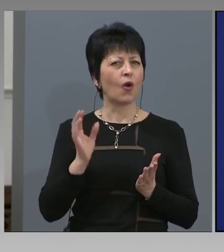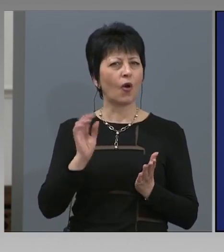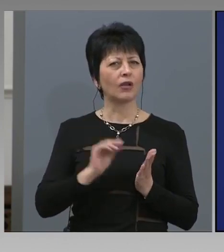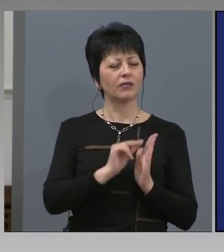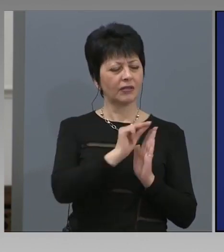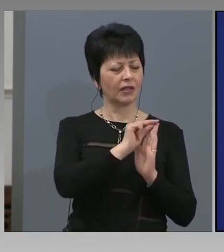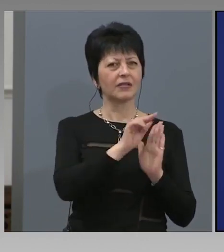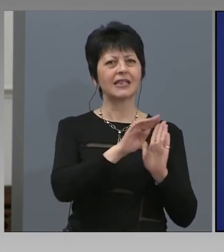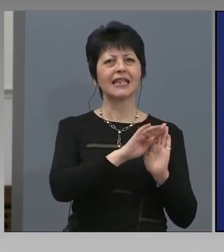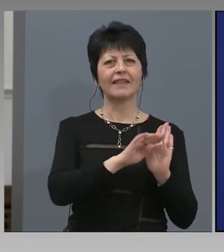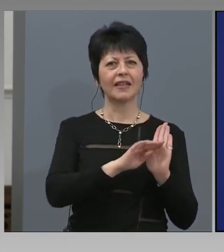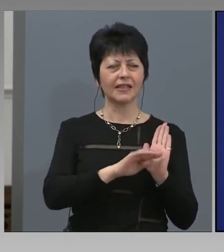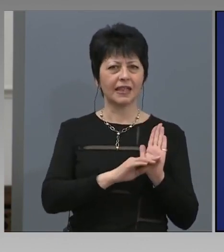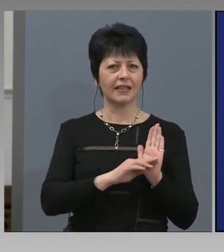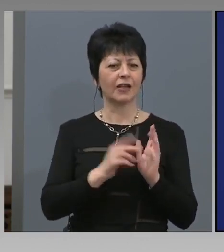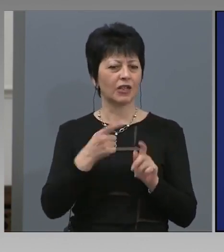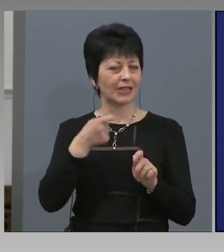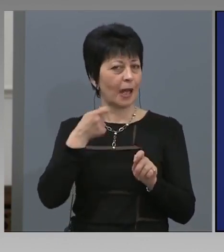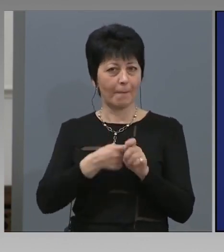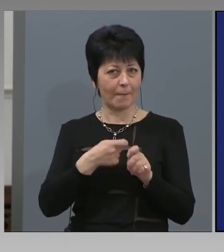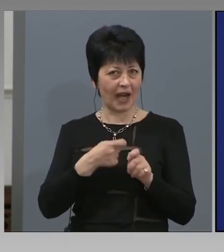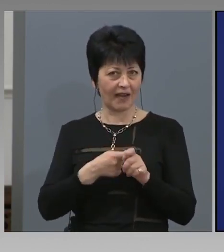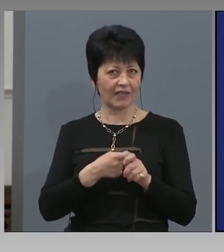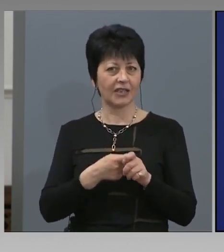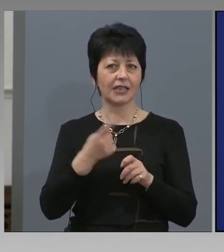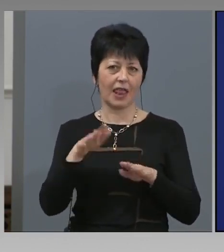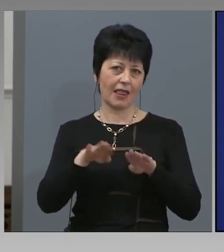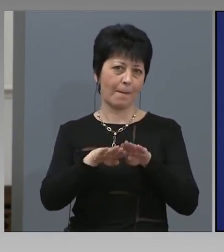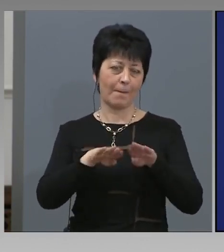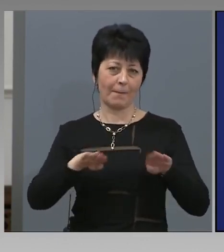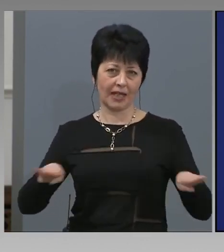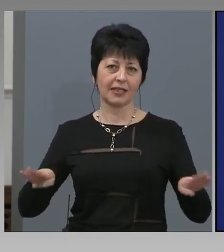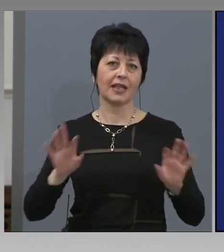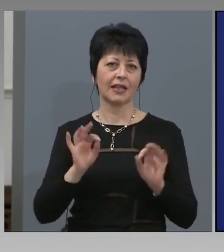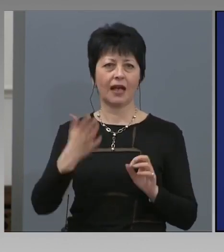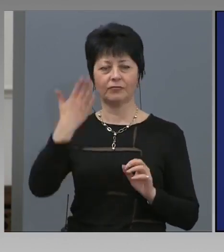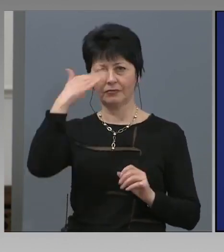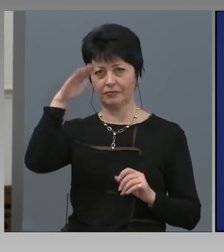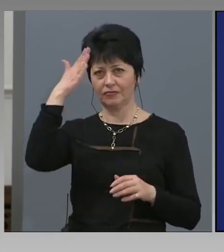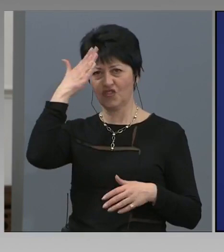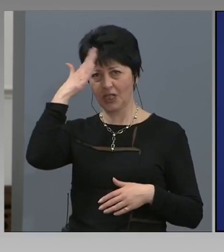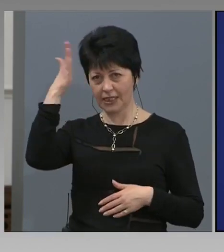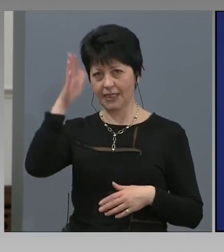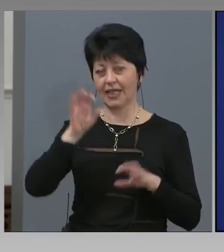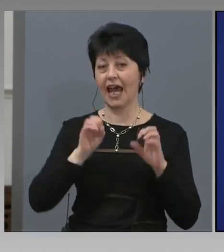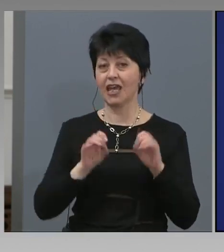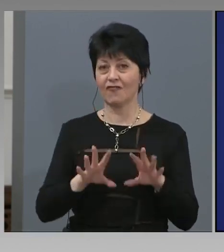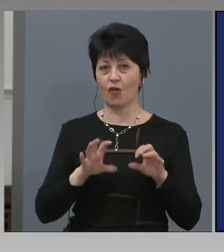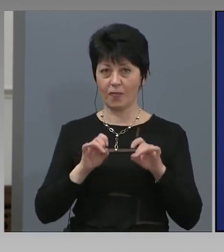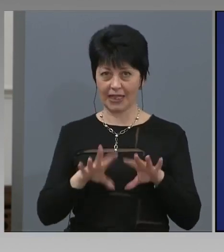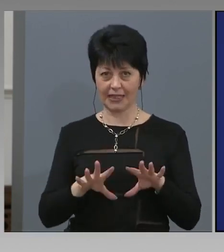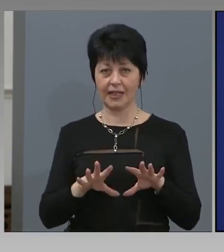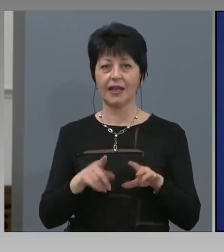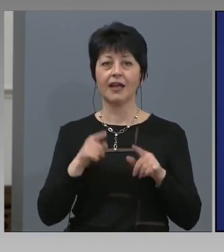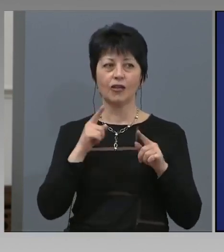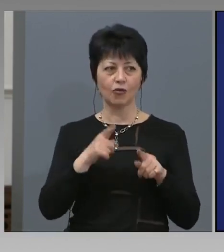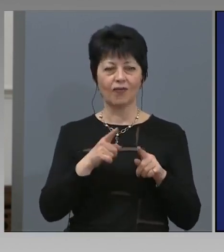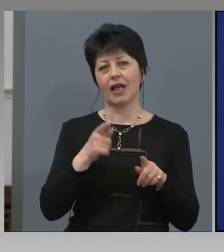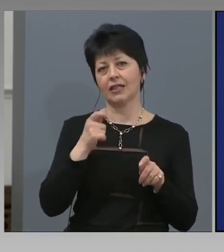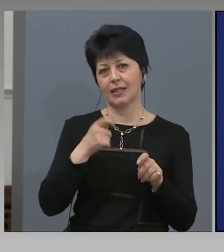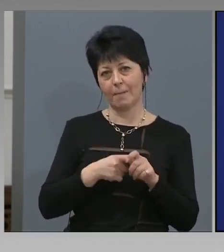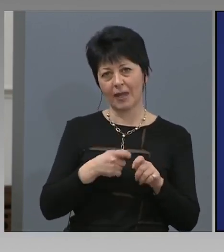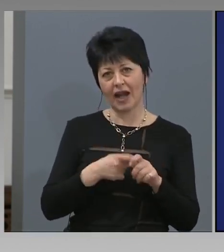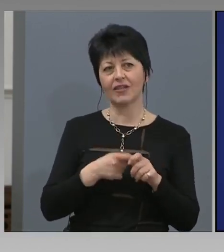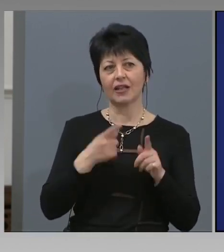и анализите, които се водят, са на база на достоверната информация. Тоест, данните, които се получават на мобилното приложение, се третират